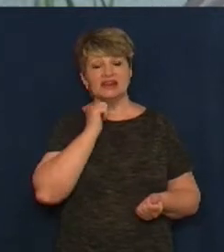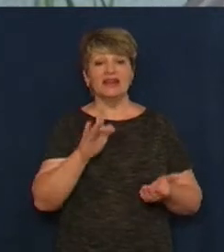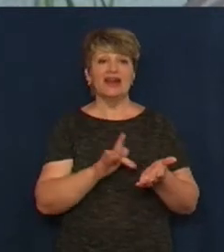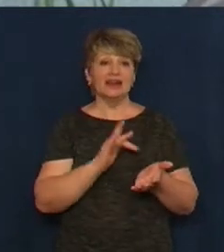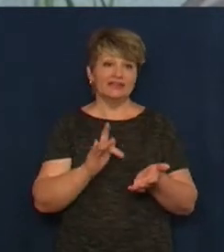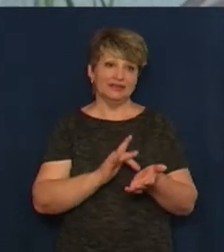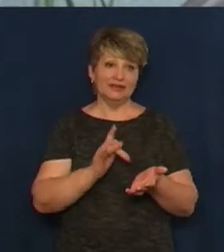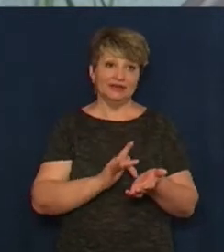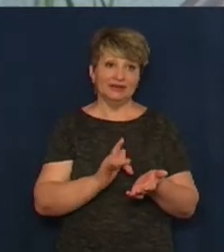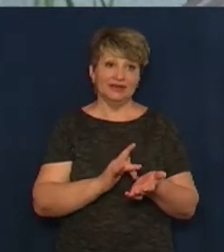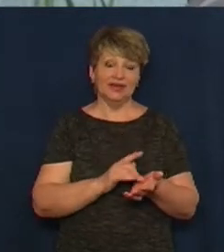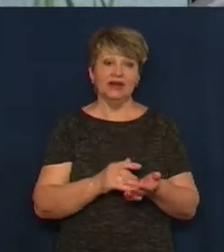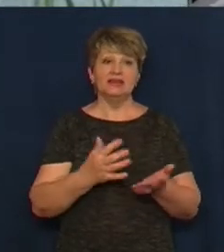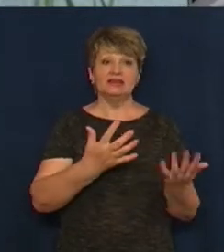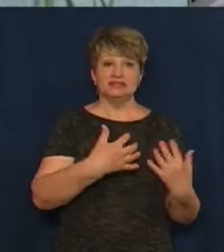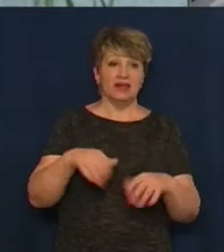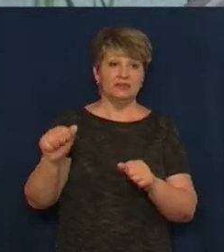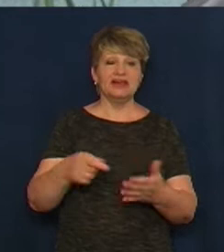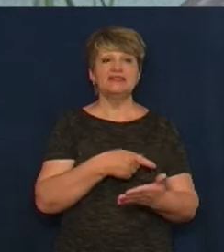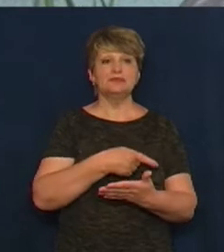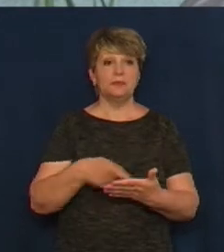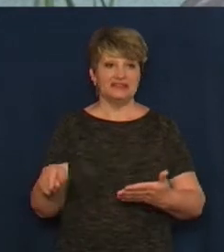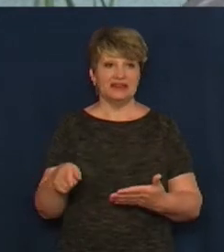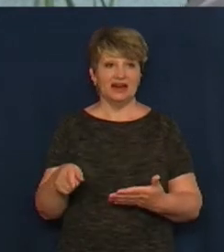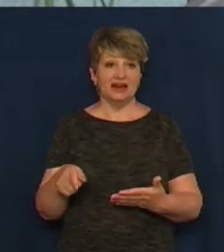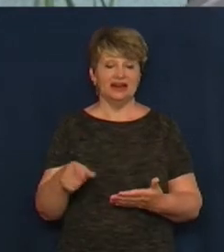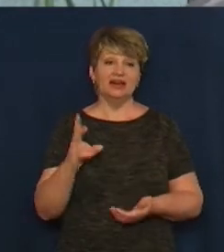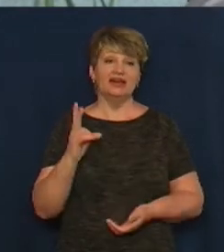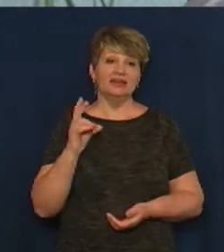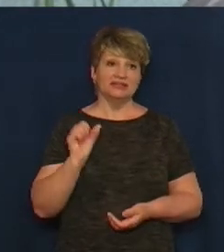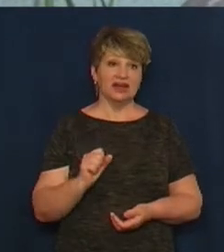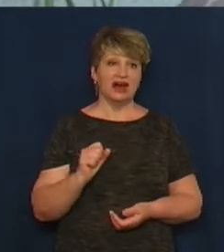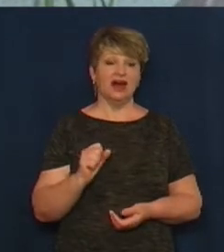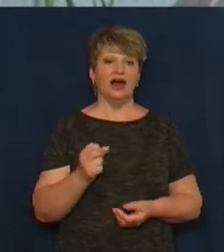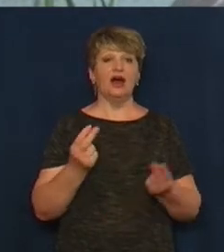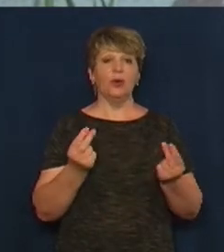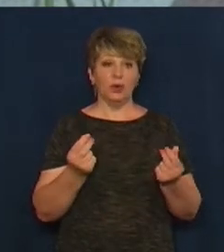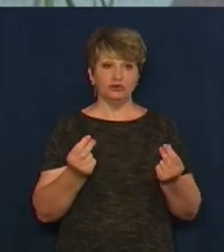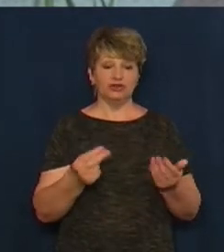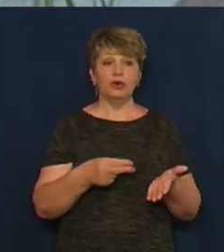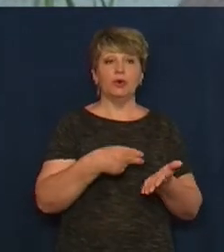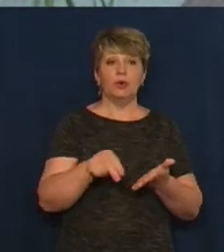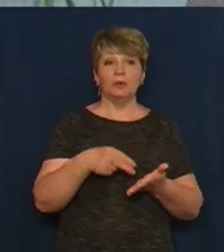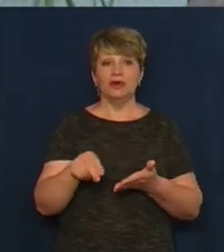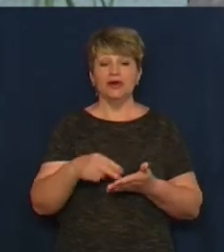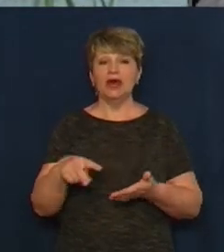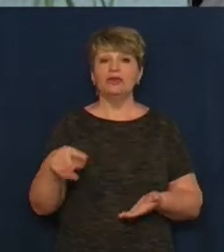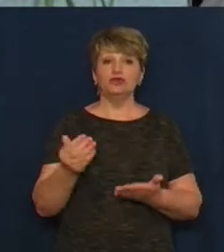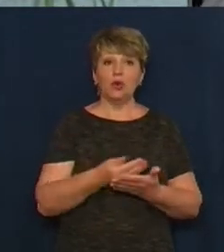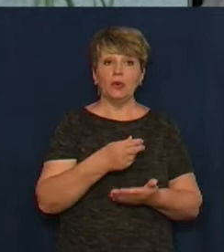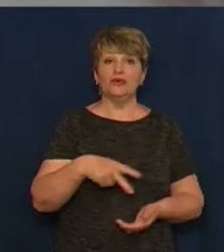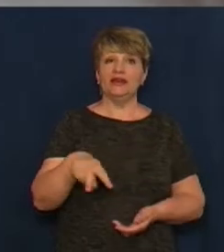вилучили, списали. На вилучені кошти придбали літературу по